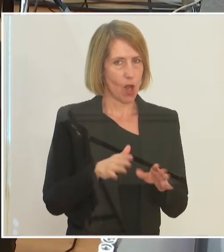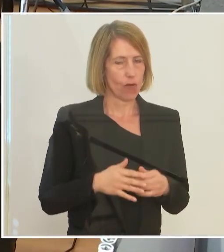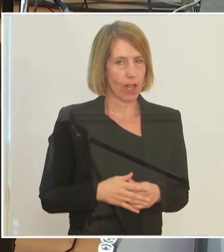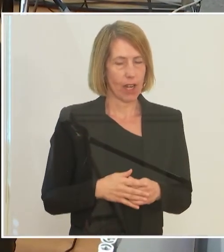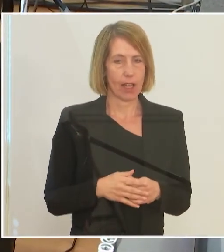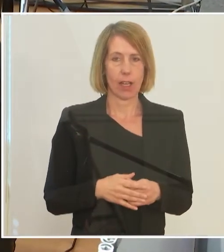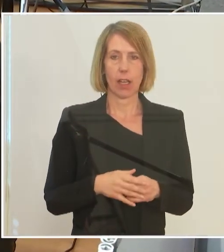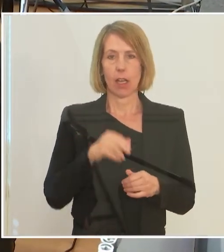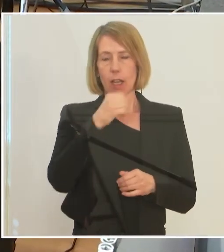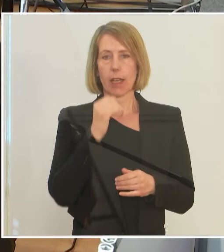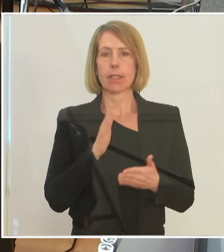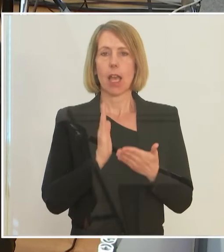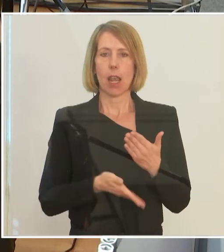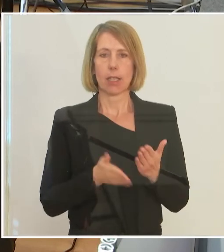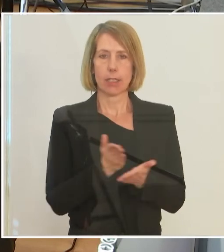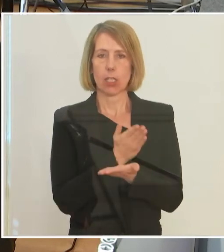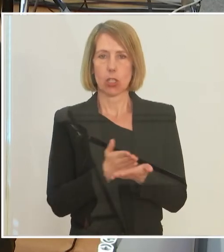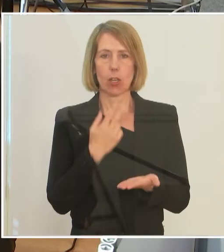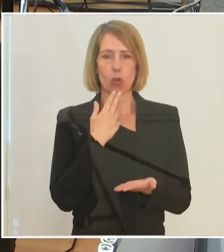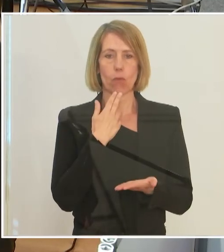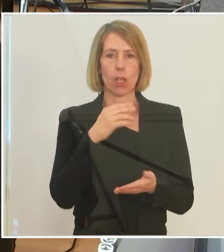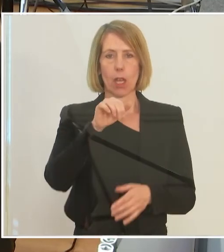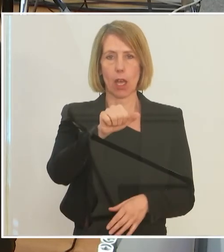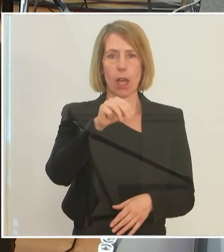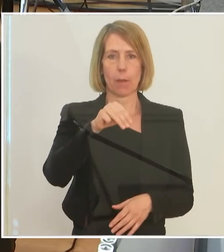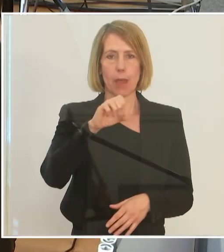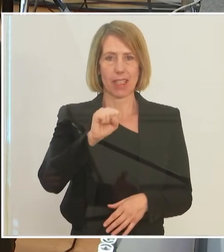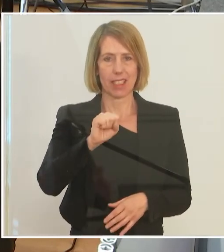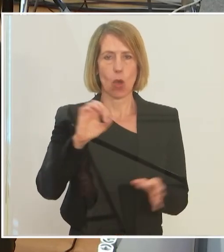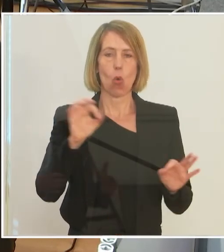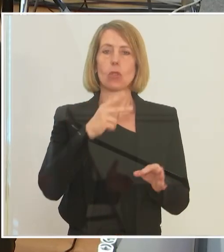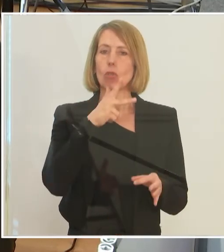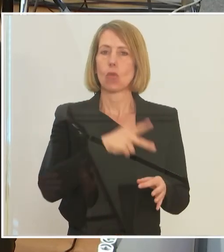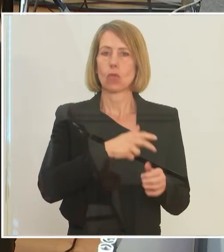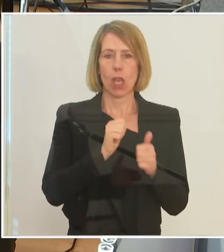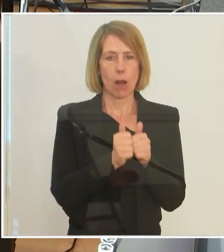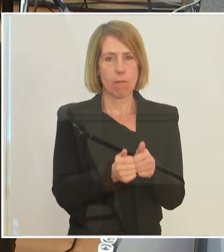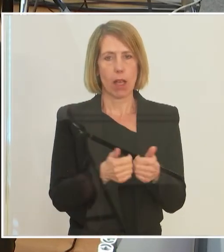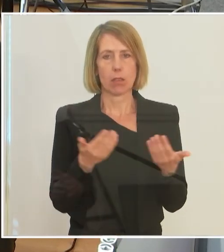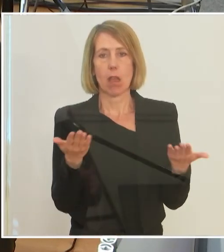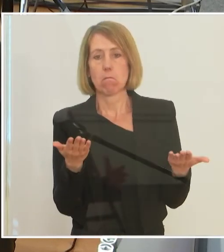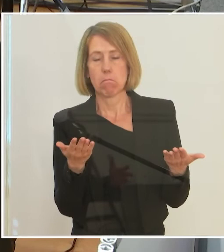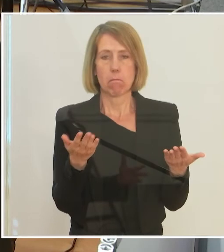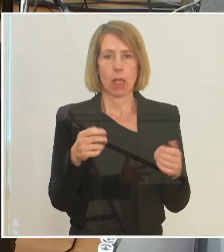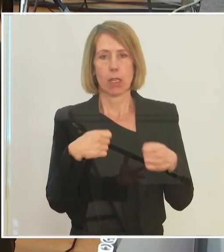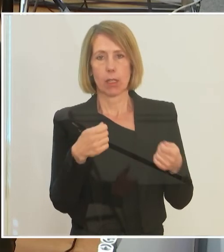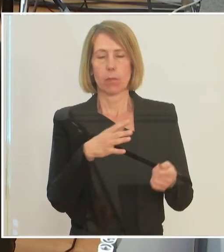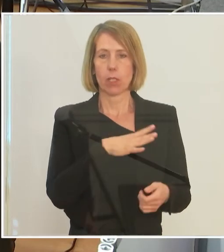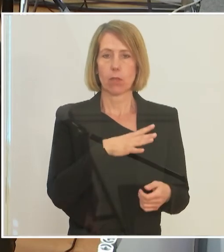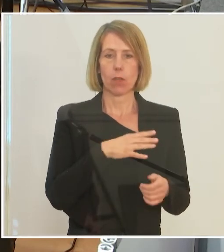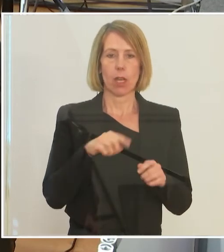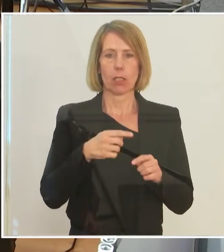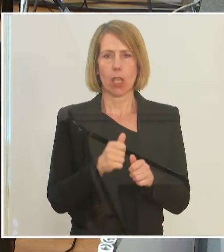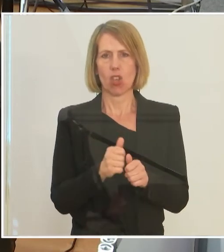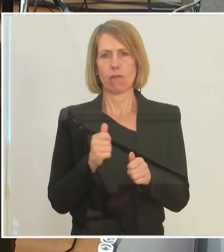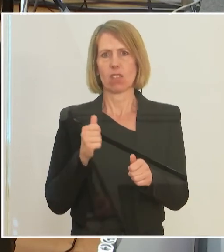Soll dann die Letztentscheidung beim AMS sein oder dann bei den Sozialpartnern? Und gibt es nicht die Gefahr, dass dann doch zu Verzögerungen